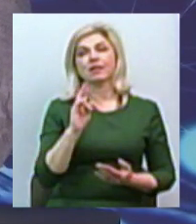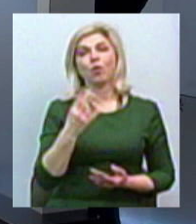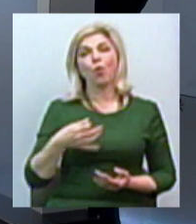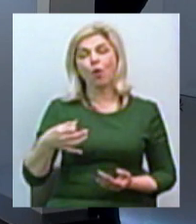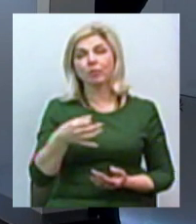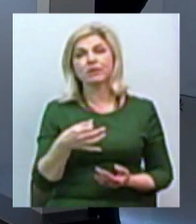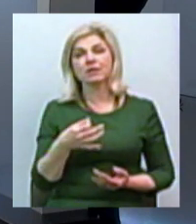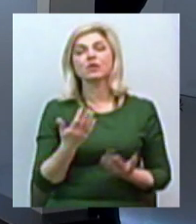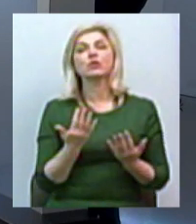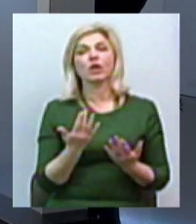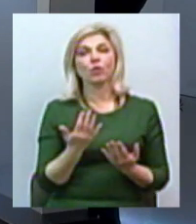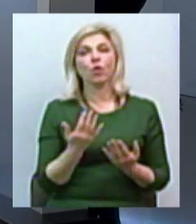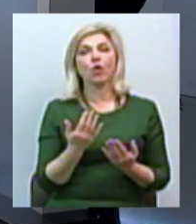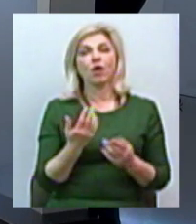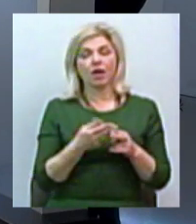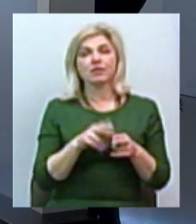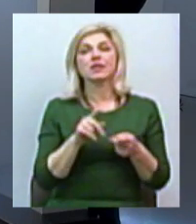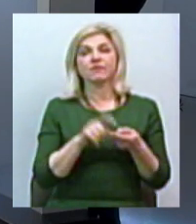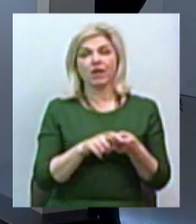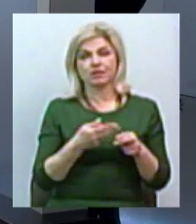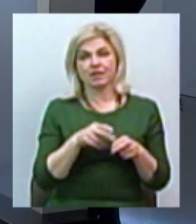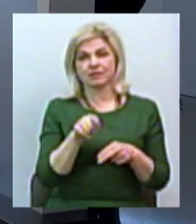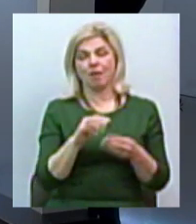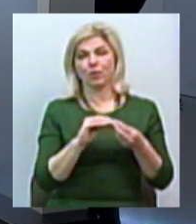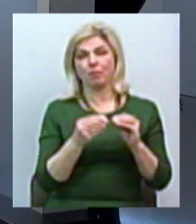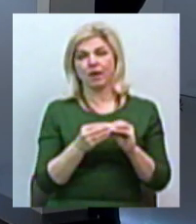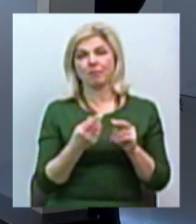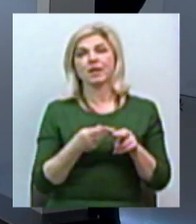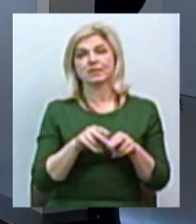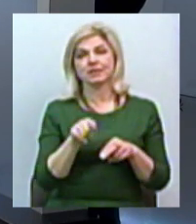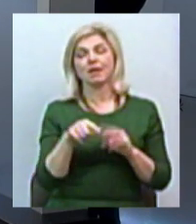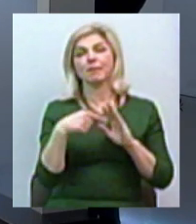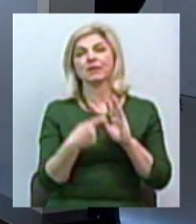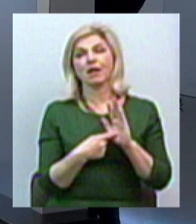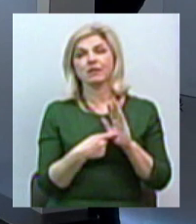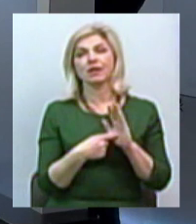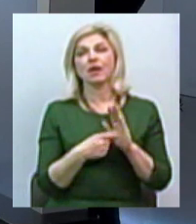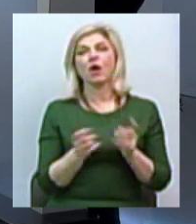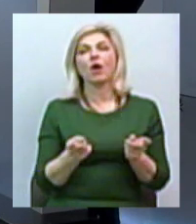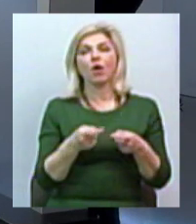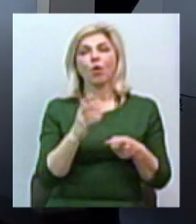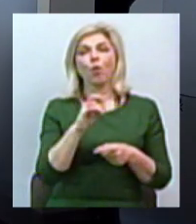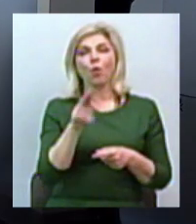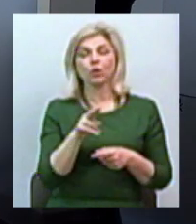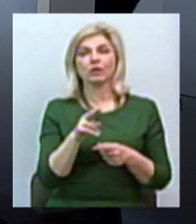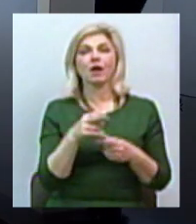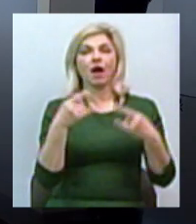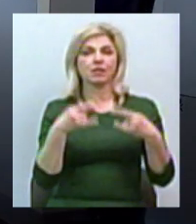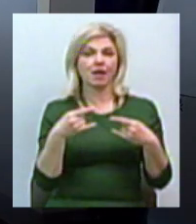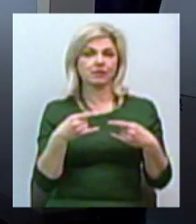скількох торкнеться ця проблема, торкнеться це питання, і закодовані канали вони побачать на своїх